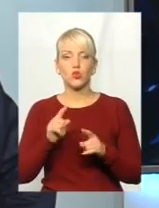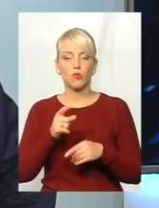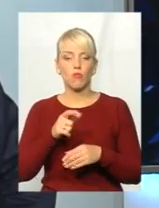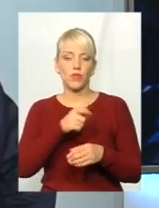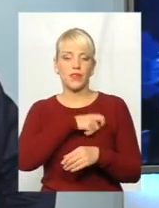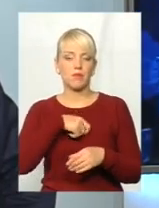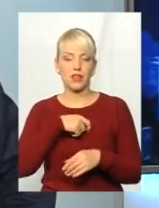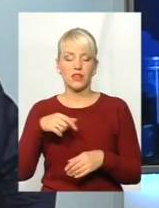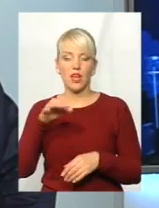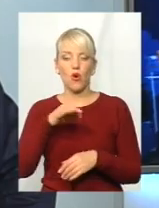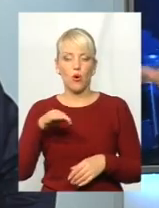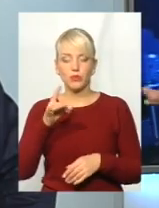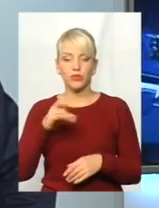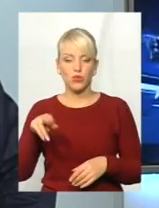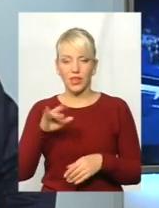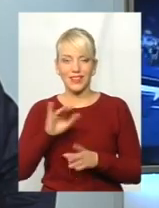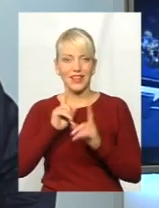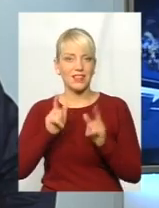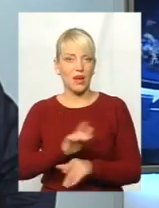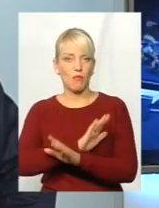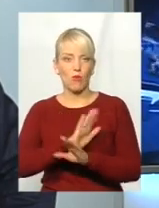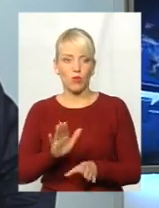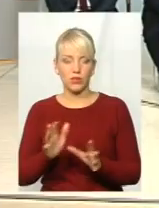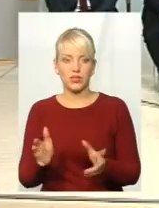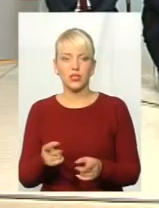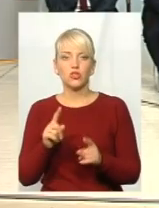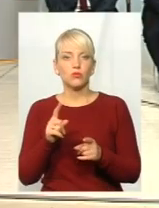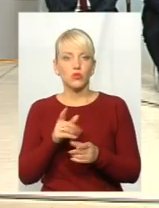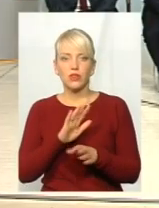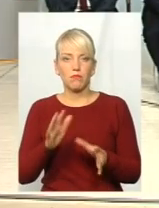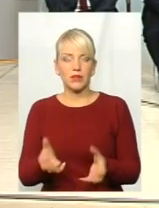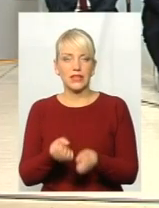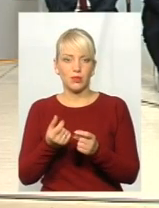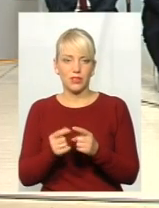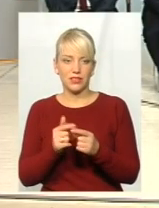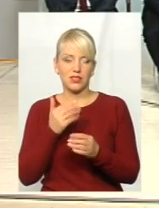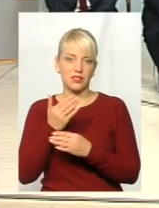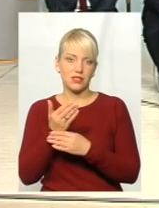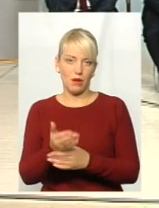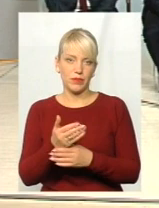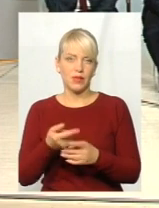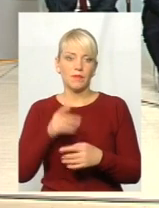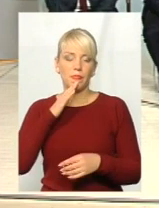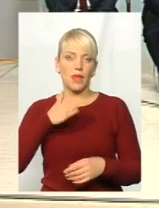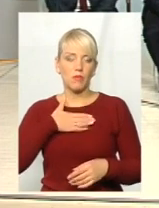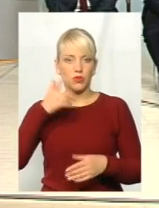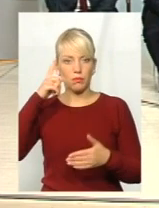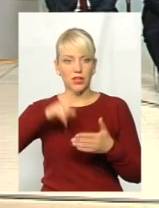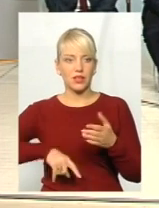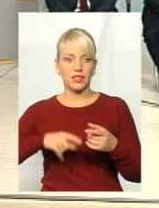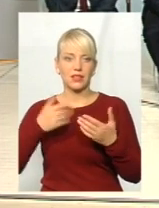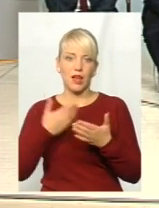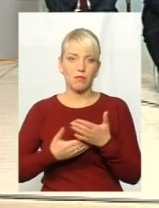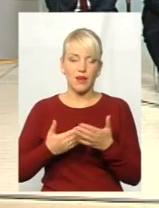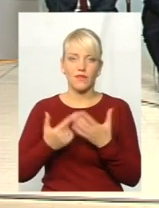не погодилися віддати, власне, підтримати запит? На ваше переглядання? На мої переконання, що, напевно, десь